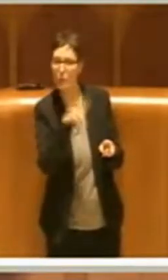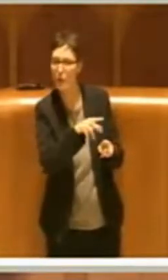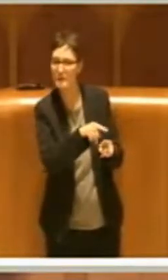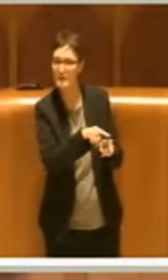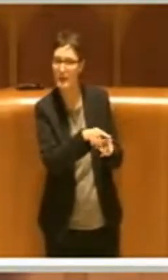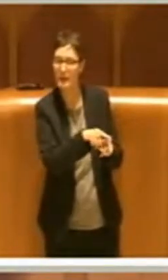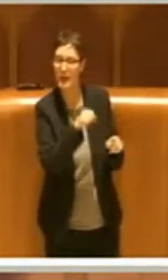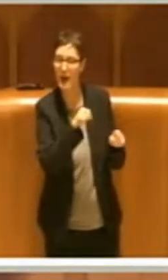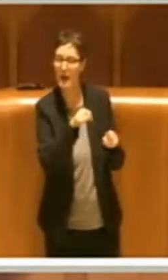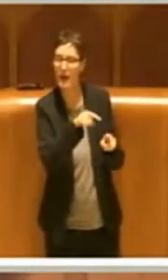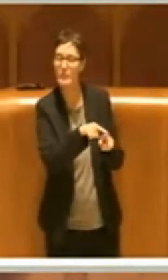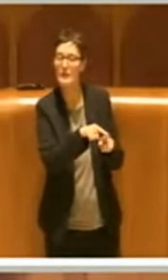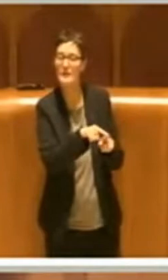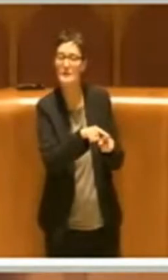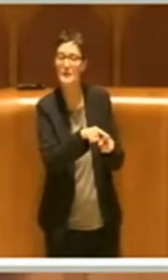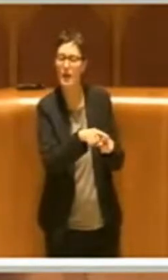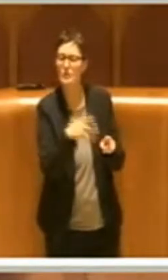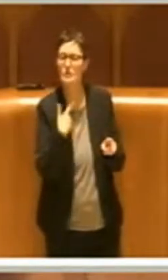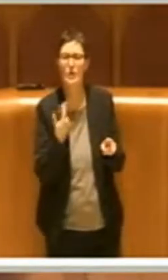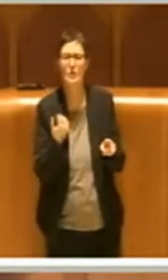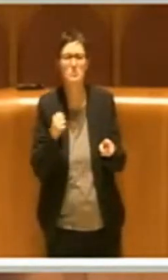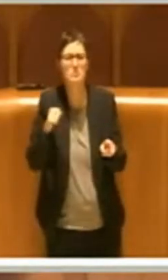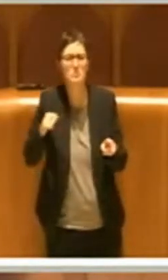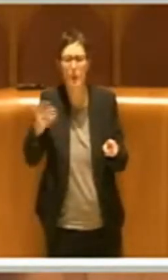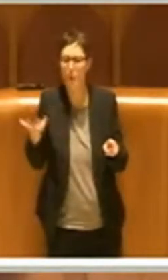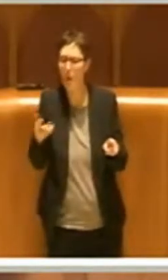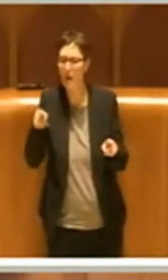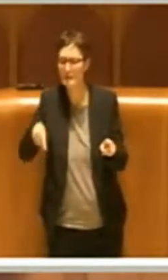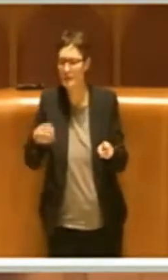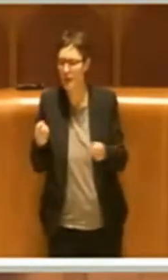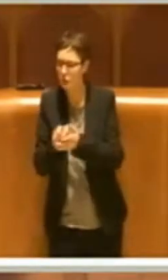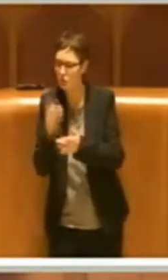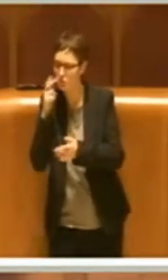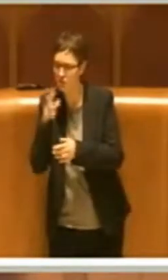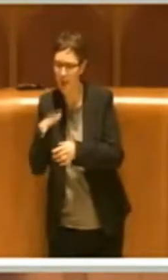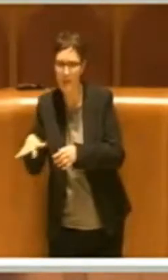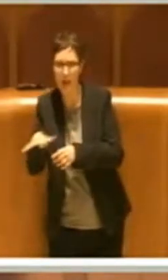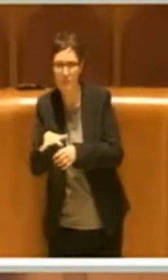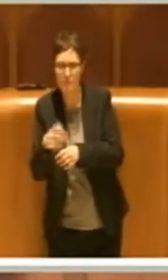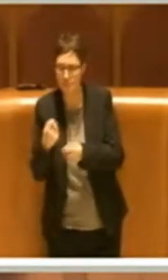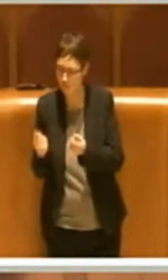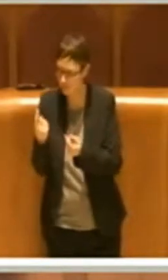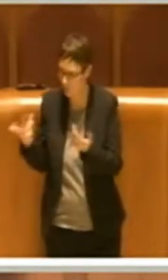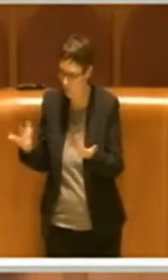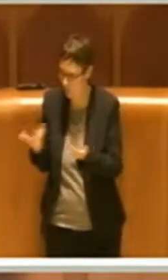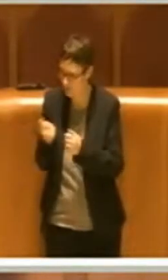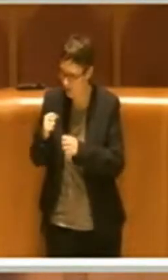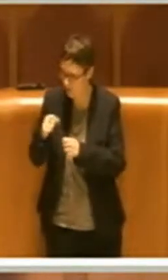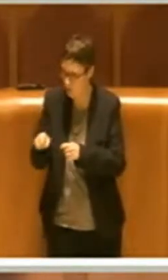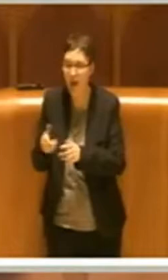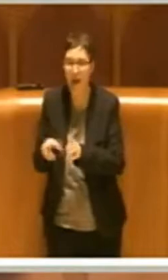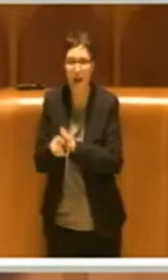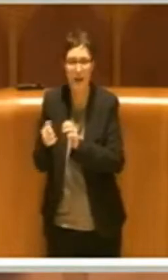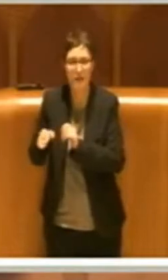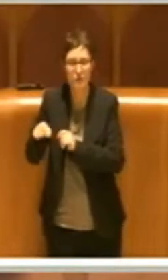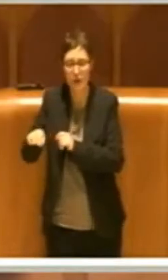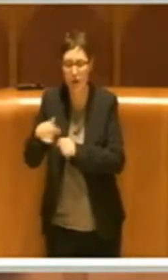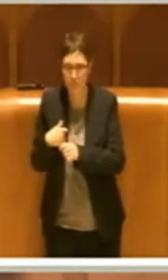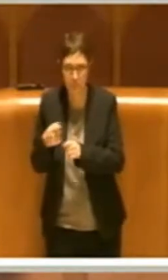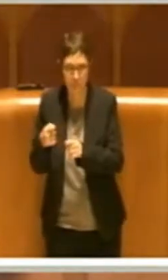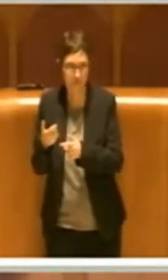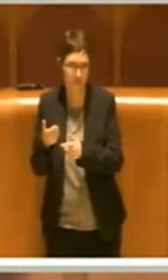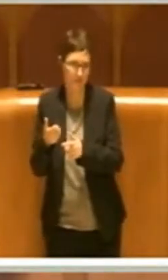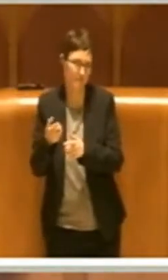tutti gli illeciti ambientali che vengono posti in essere sul territorio di Roma